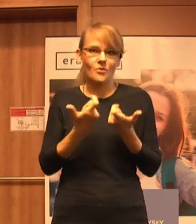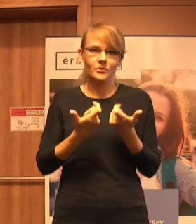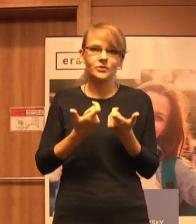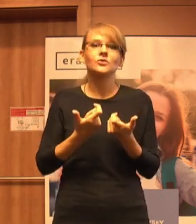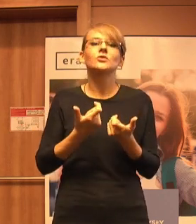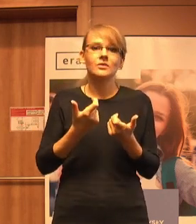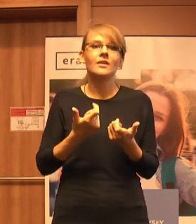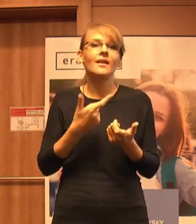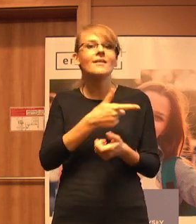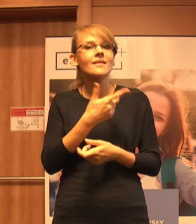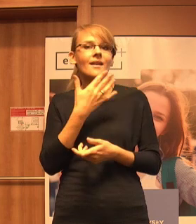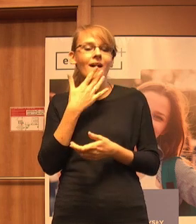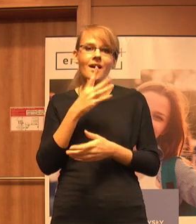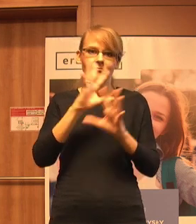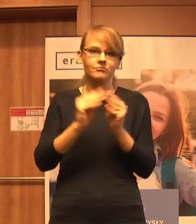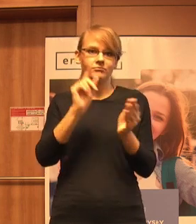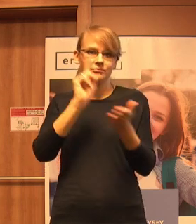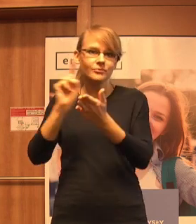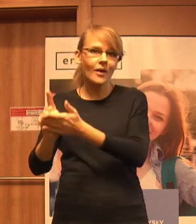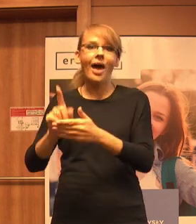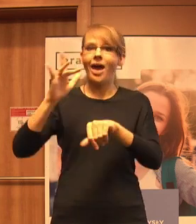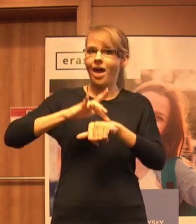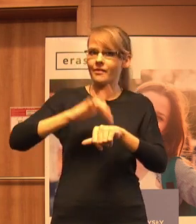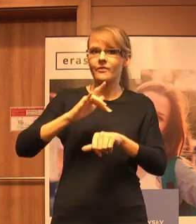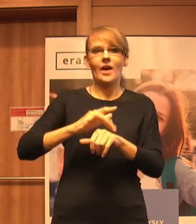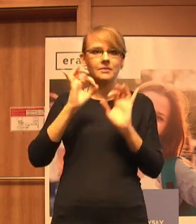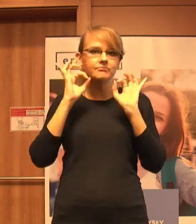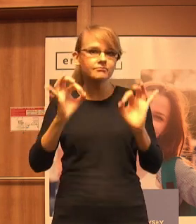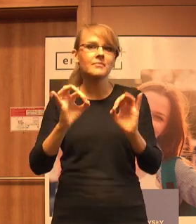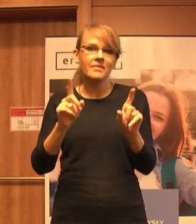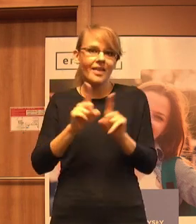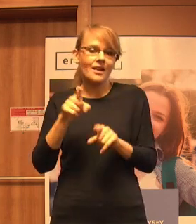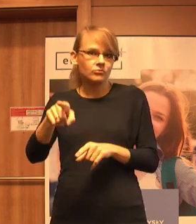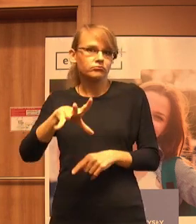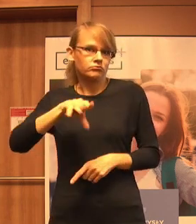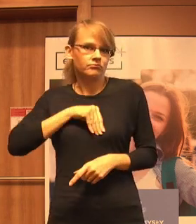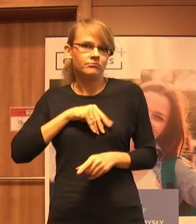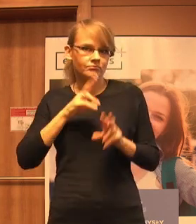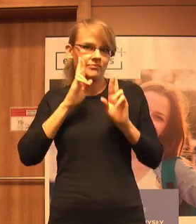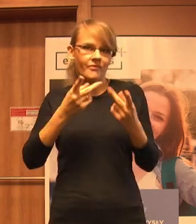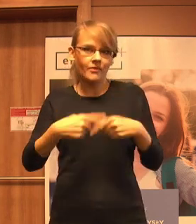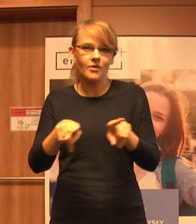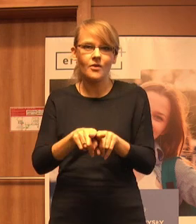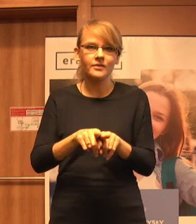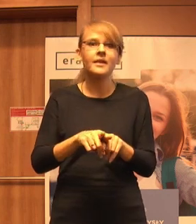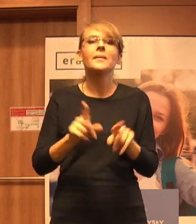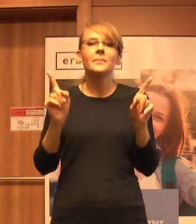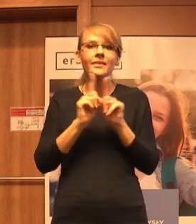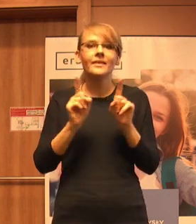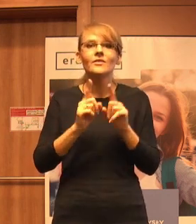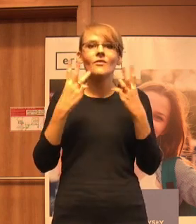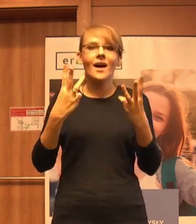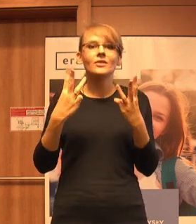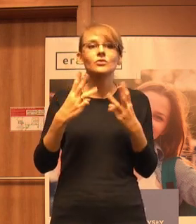to było skuteczne, efektywne, przede wszystkim realne. I żeby też tych,